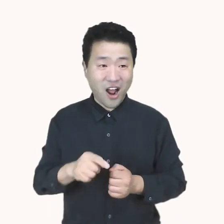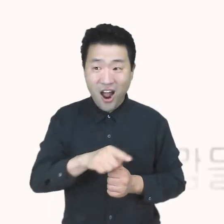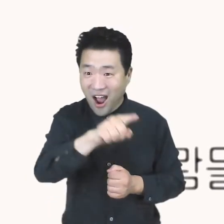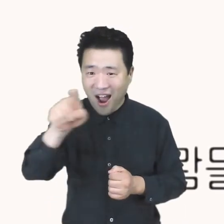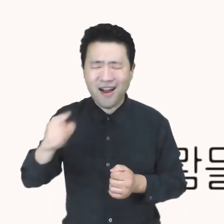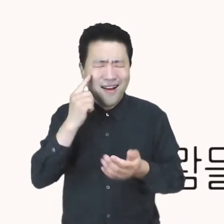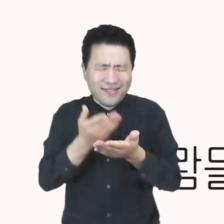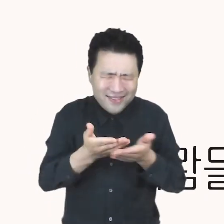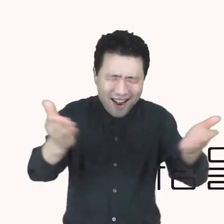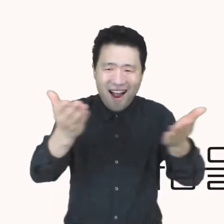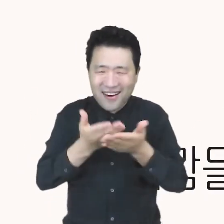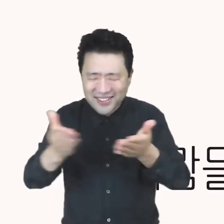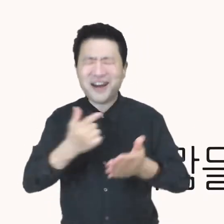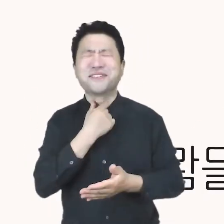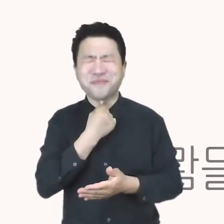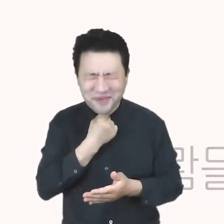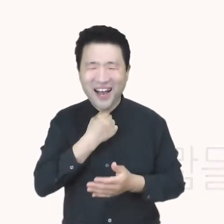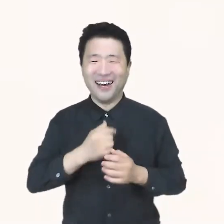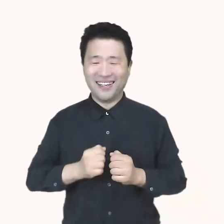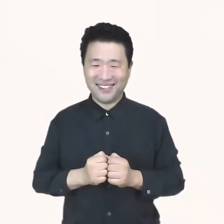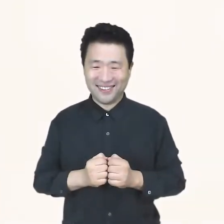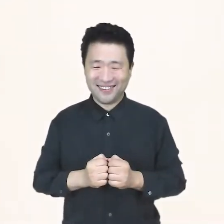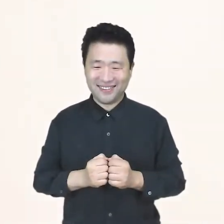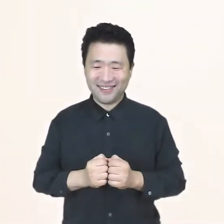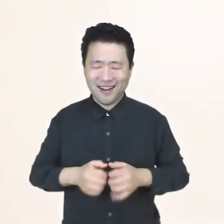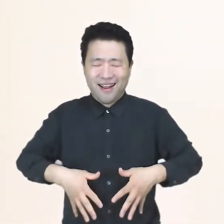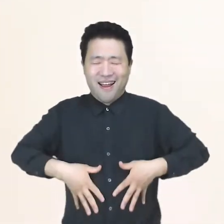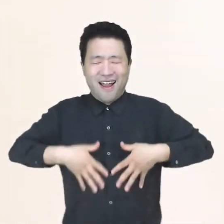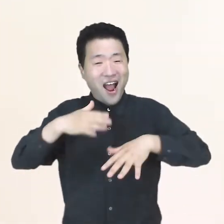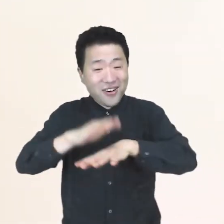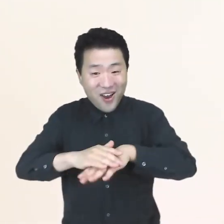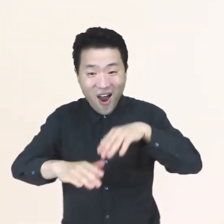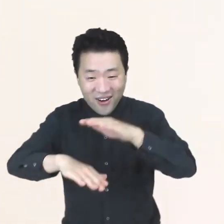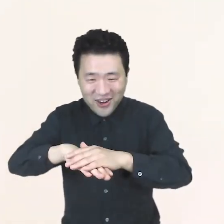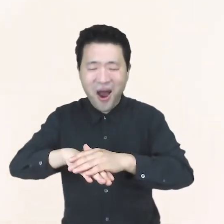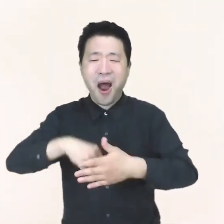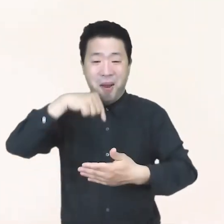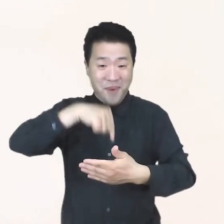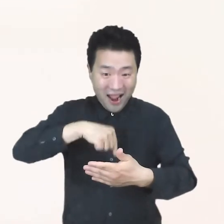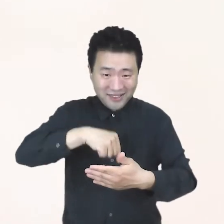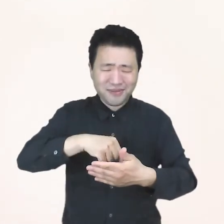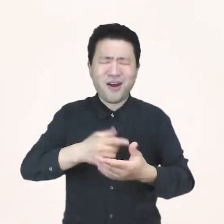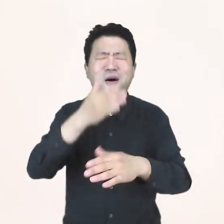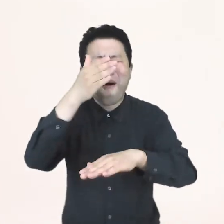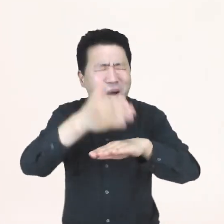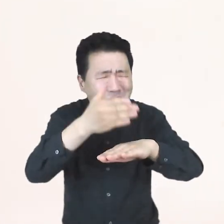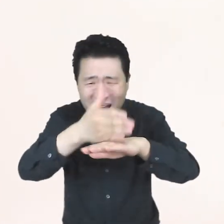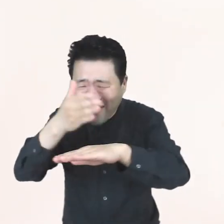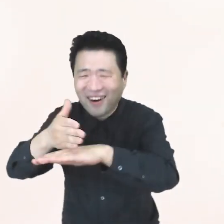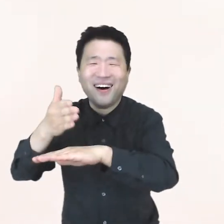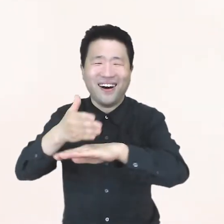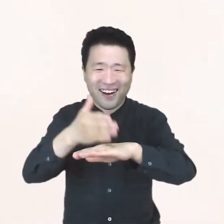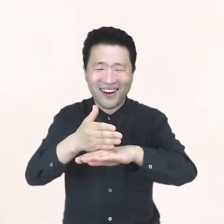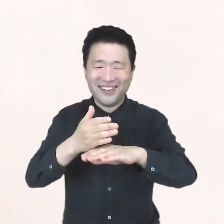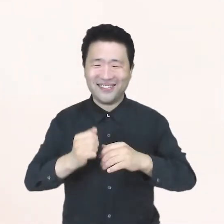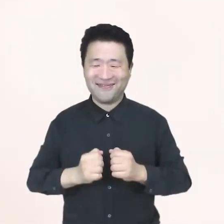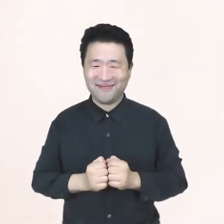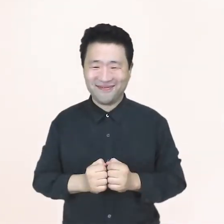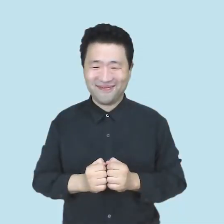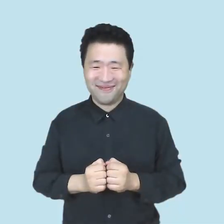사람들에게 나눠주고 싶었어. 따뜻한 손과 따뜻한 마음 고마워 모두.